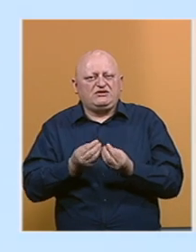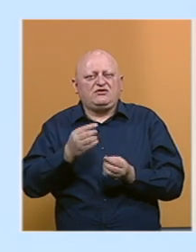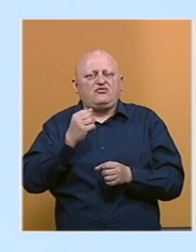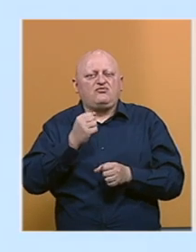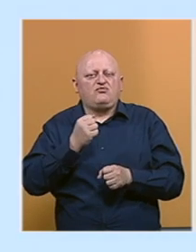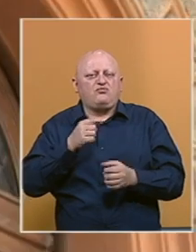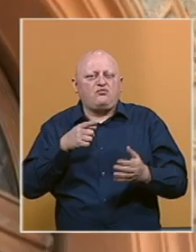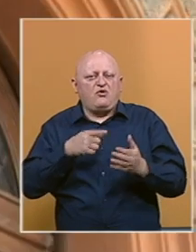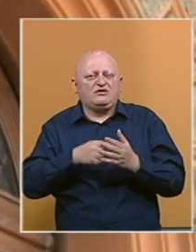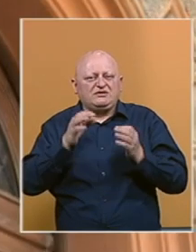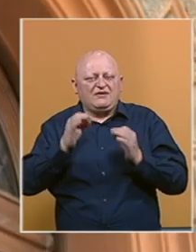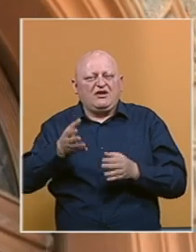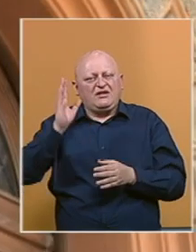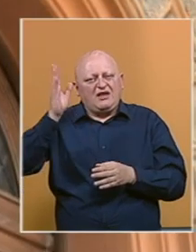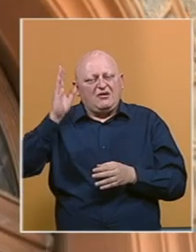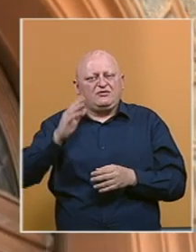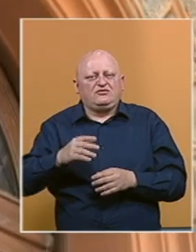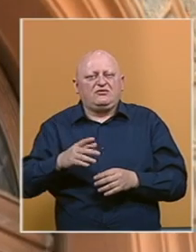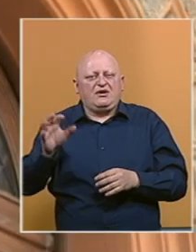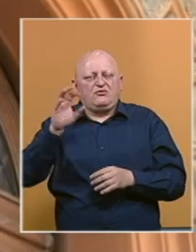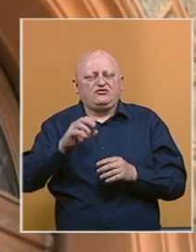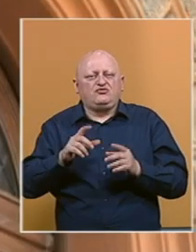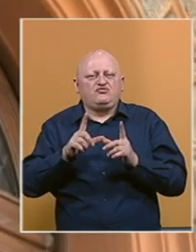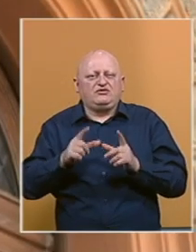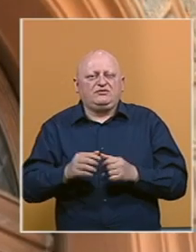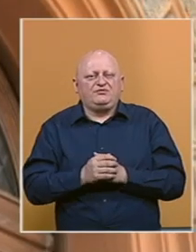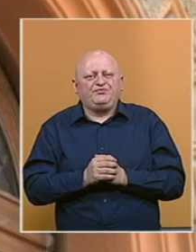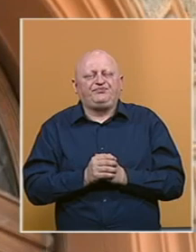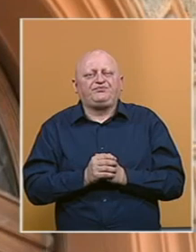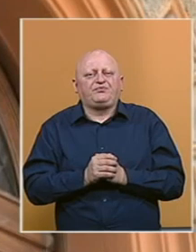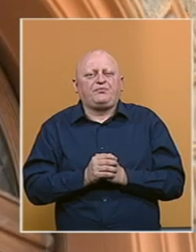ujedine u postizanju stvarnog napredka na putu ka Evropskoj uniji.